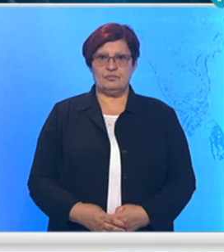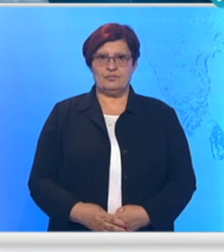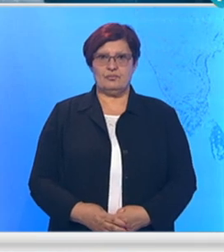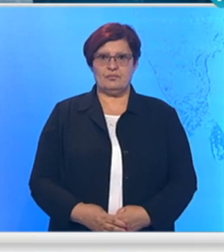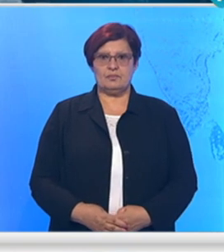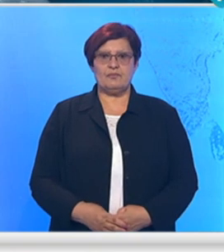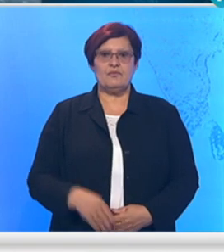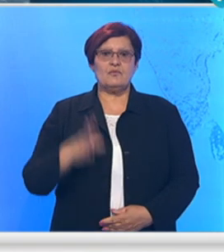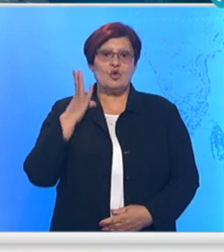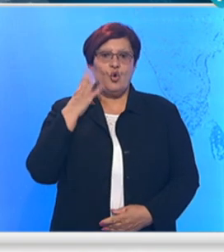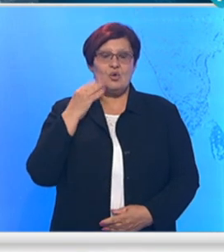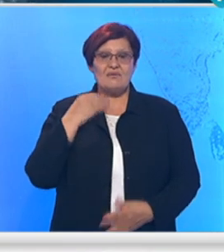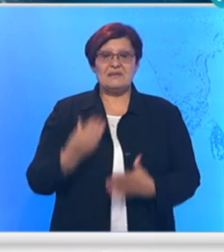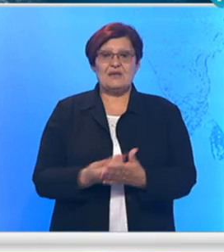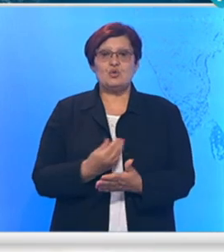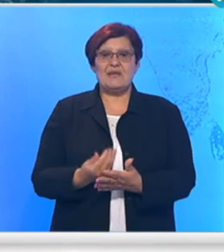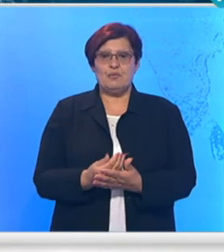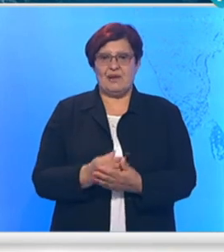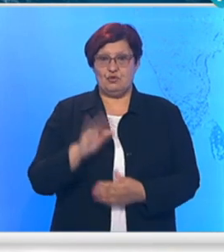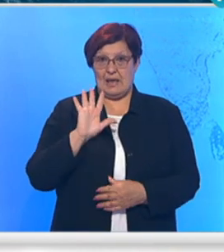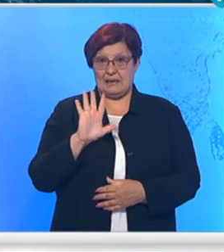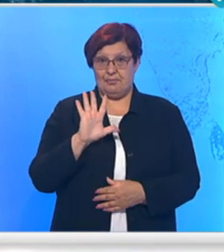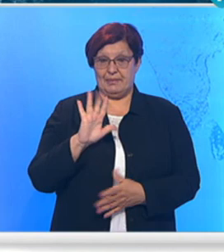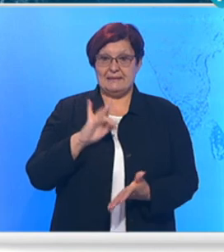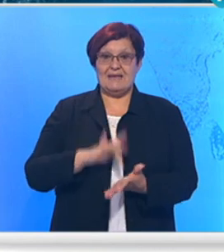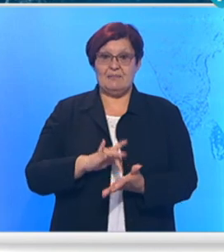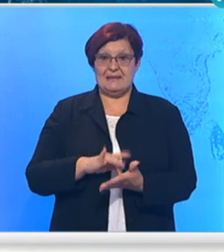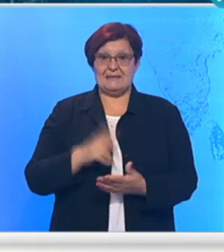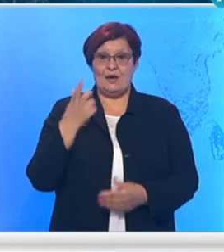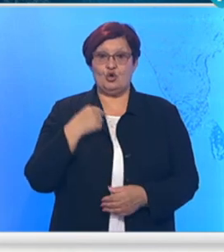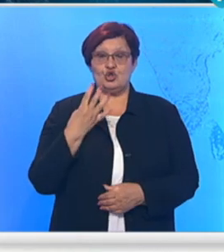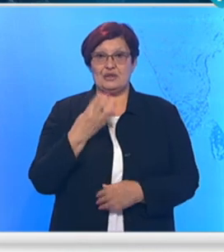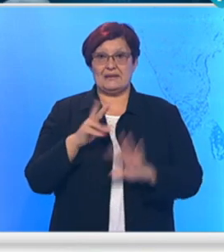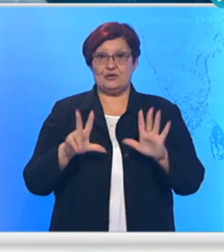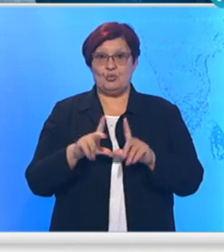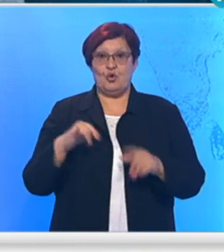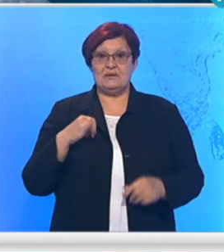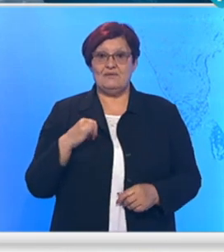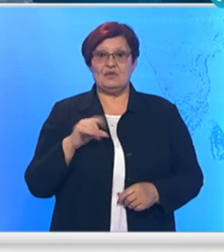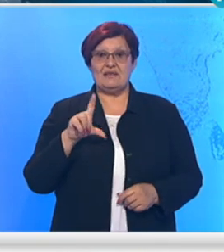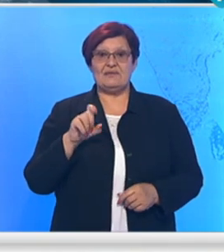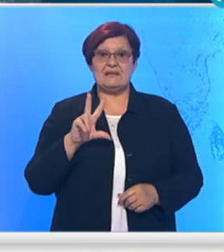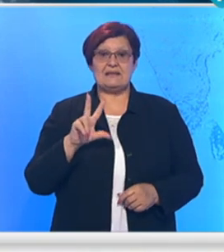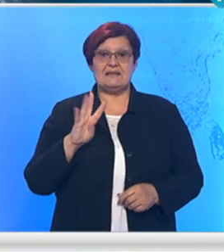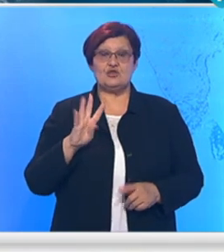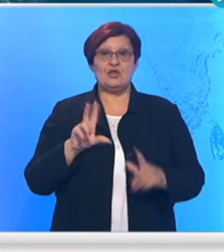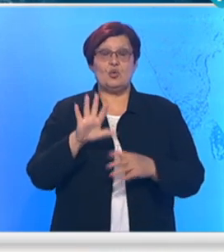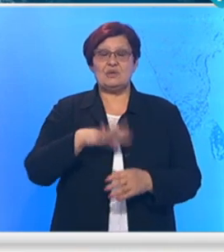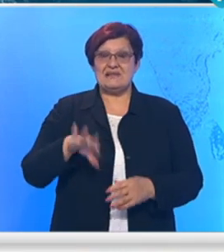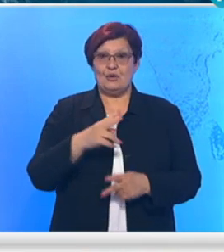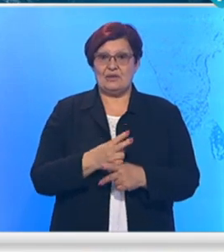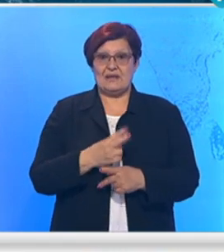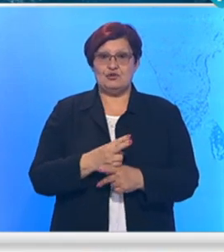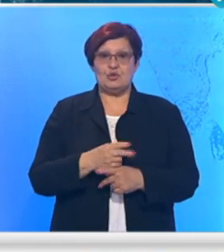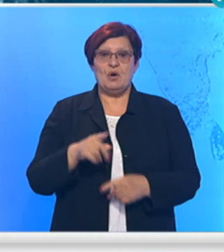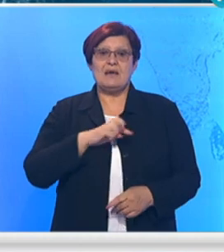U Novom Sadu se ponavljaju na pet biračkih mesta, od 48 u Vojvedini, od 234 u ceo državi. Govorim